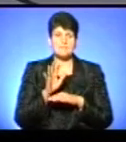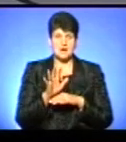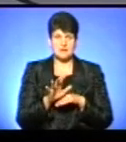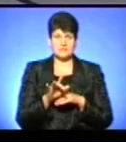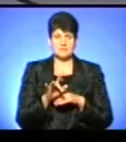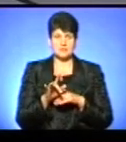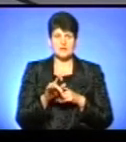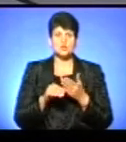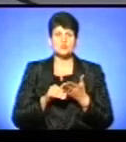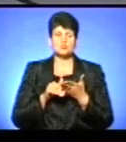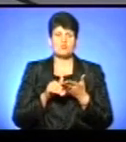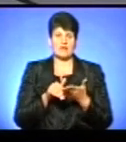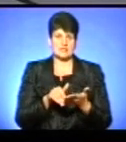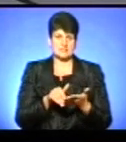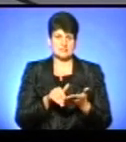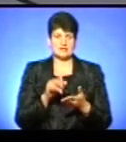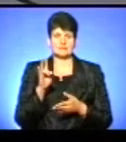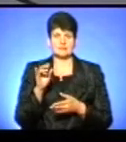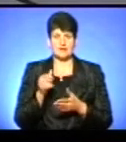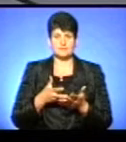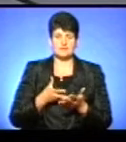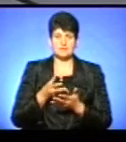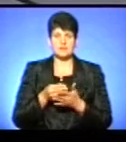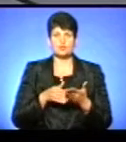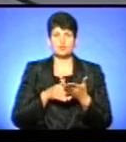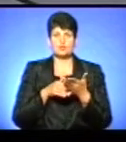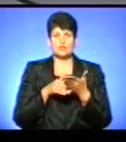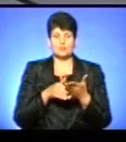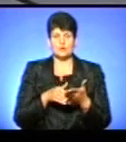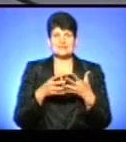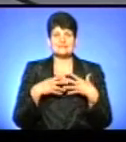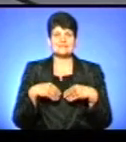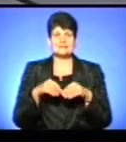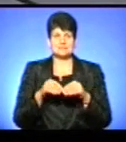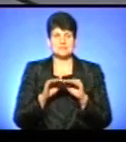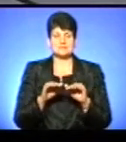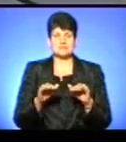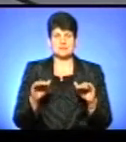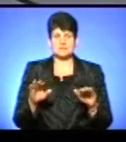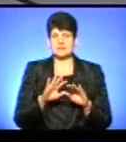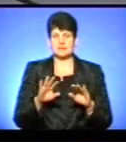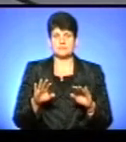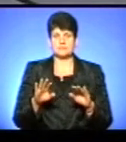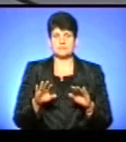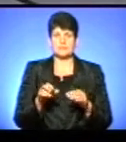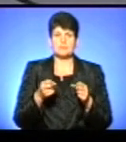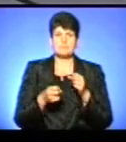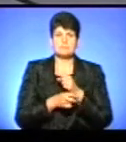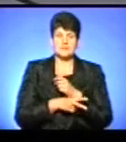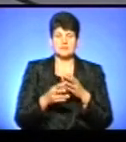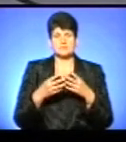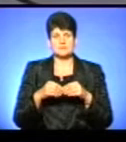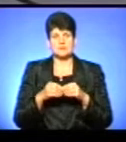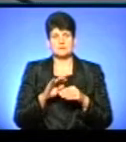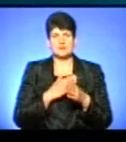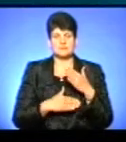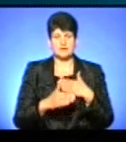з субвенції на виплату допомоги сім'ям з дітьми, незаможним сім'ям та інвалідам. Власне,